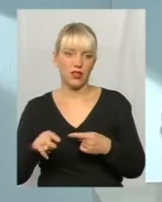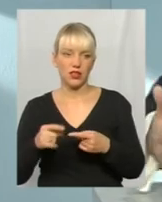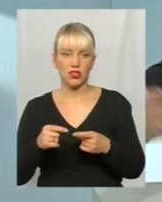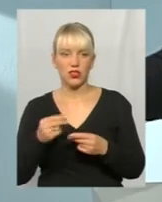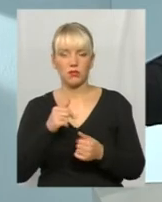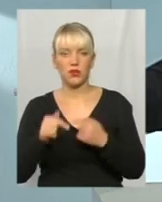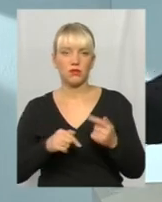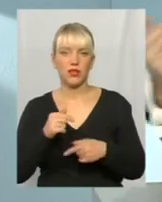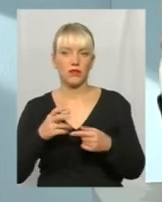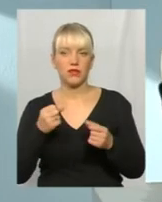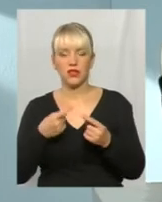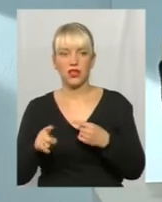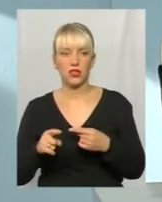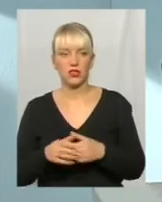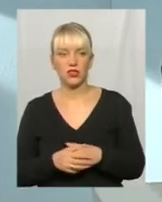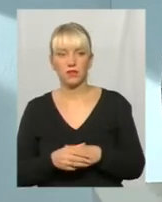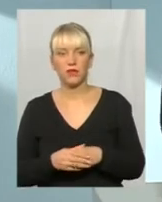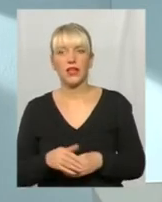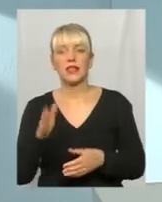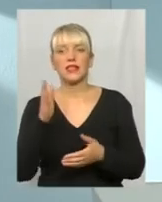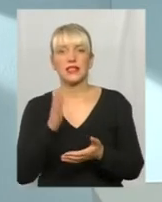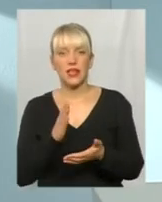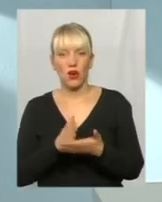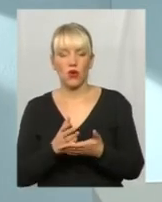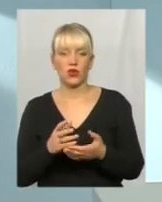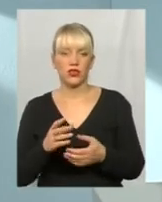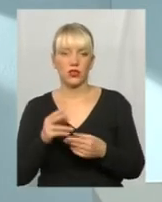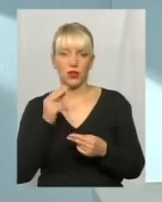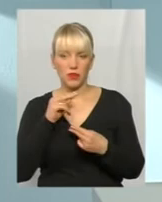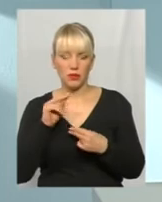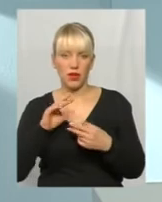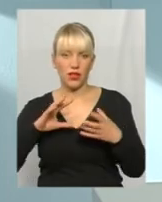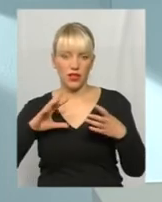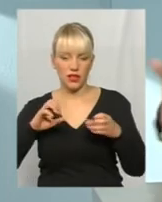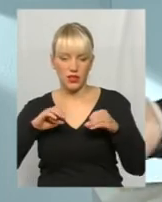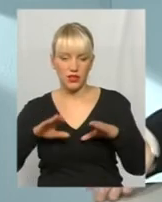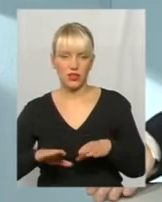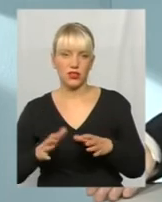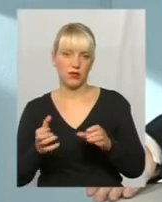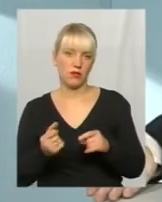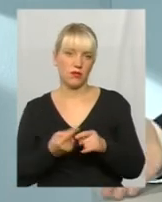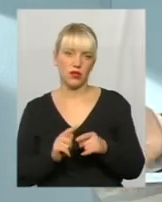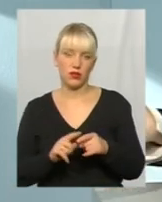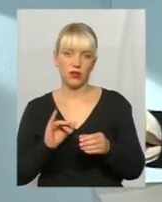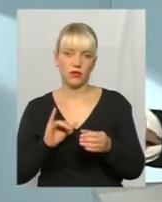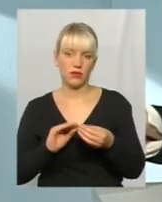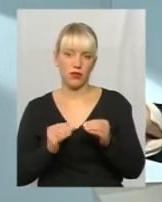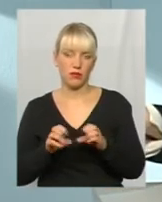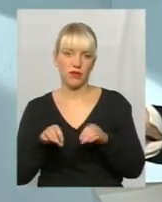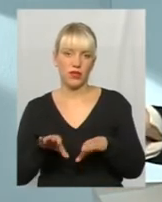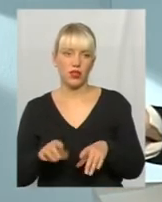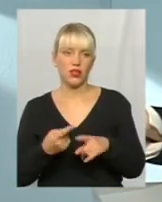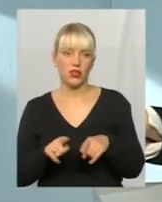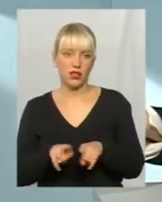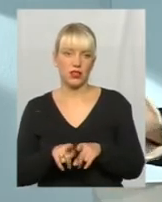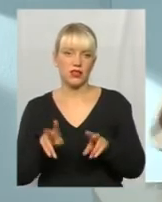підприємців, на інші ринки. Знаходить оптимальне рішення, приймає його і тоді проблема вирішується. Оце називається